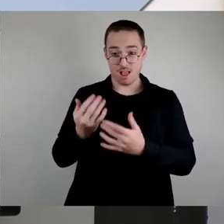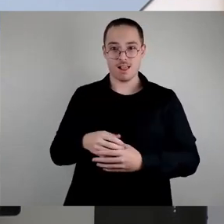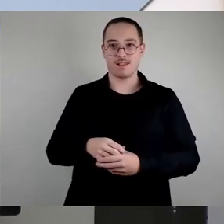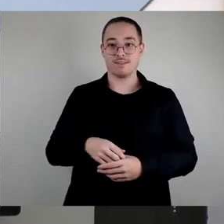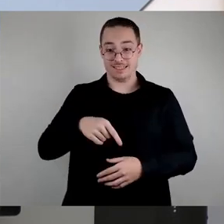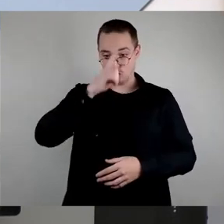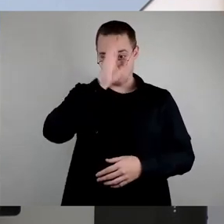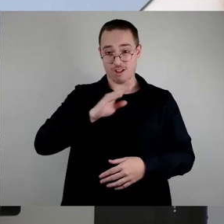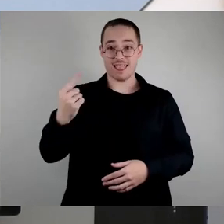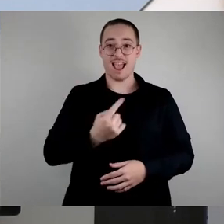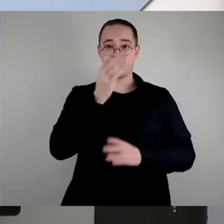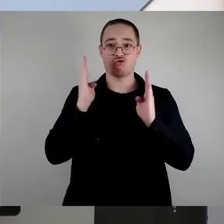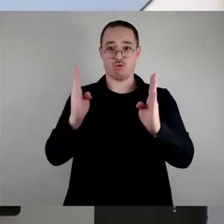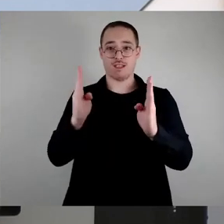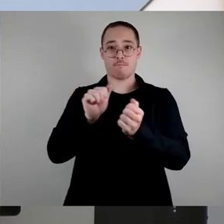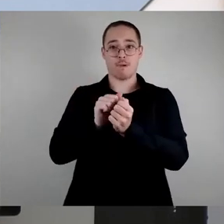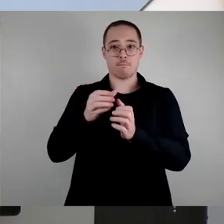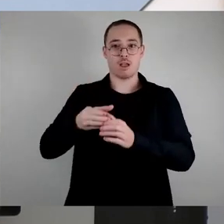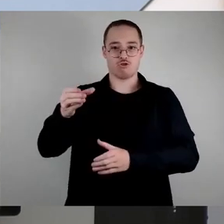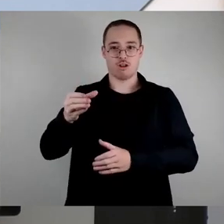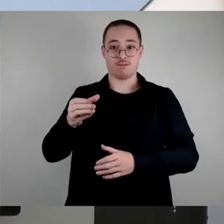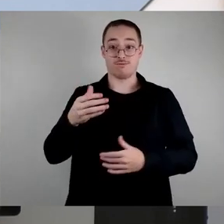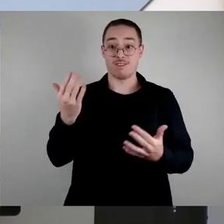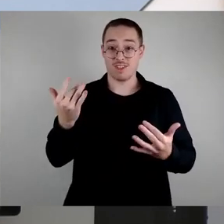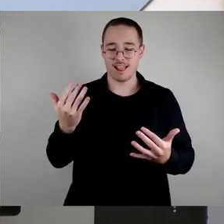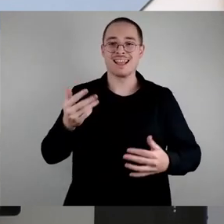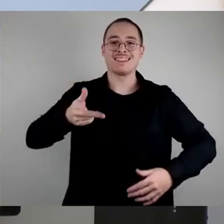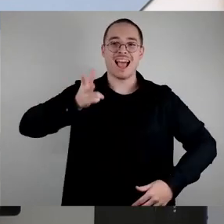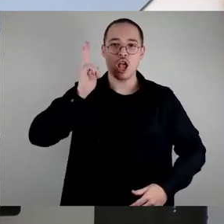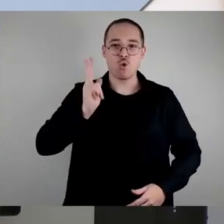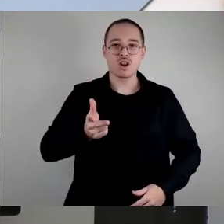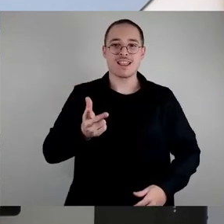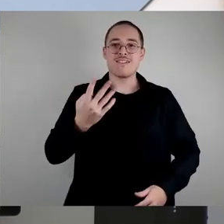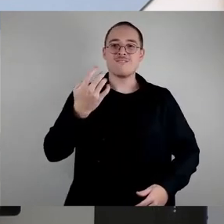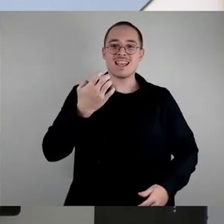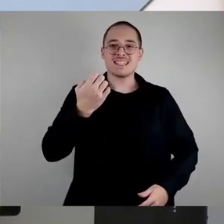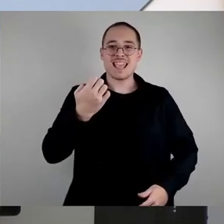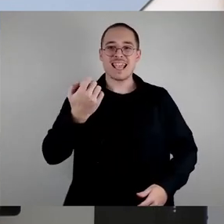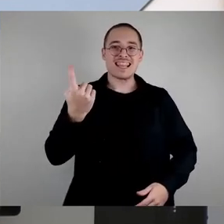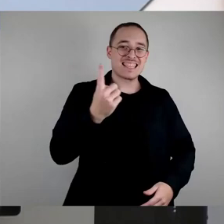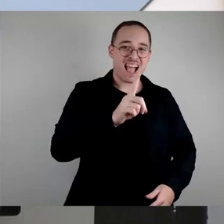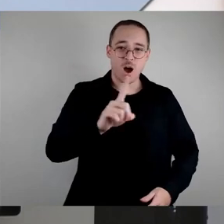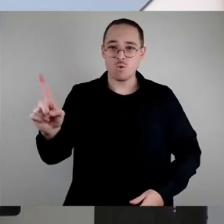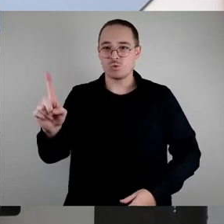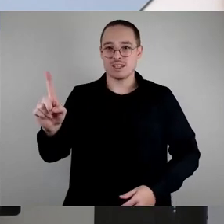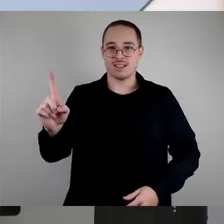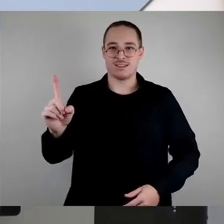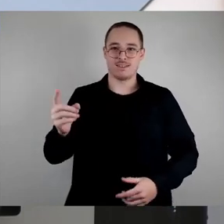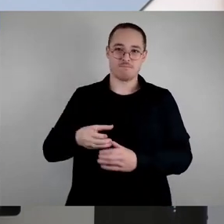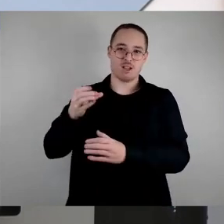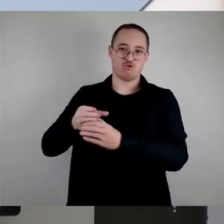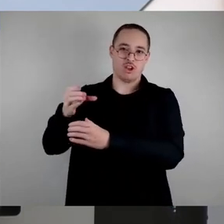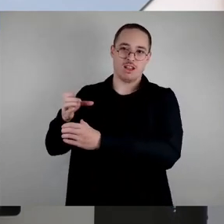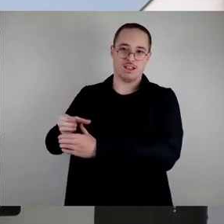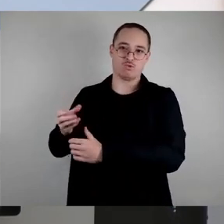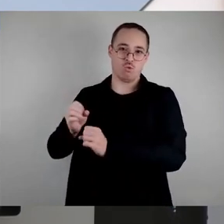Stündlich 340.000 Pappbecher. Das ist schon eine Größenordnung, natürlich landen